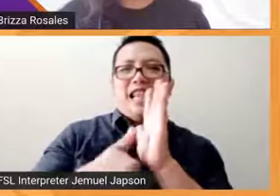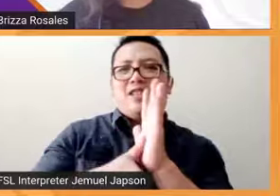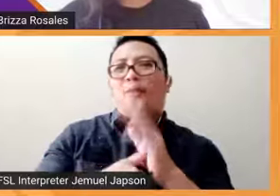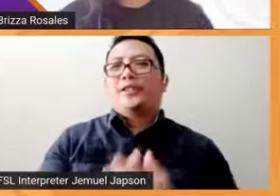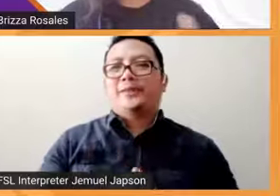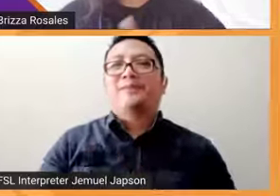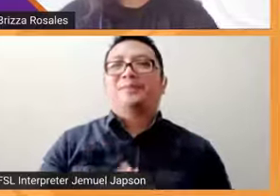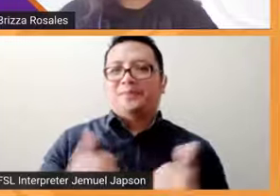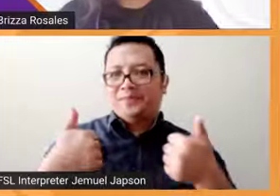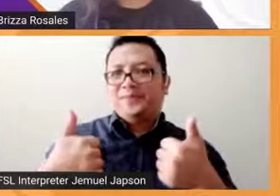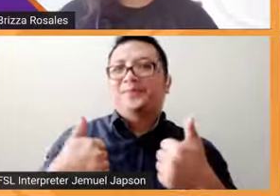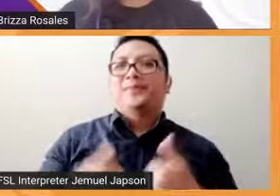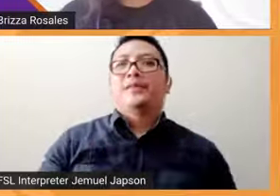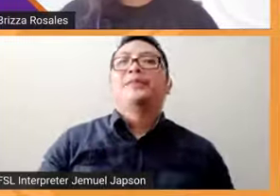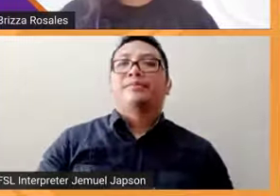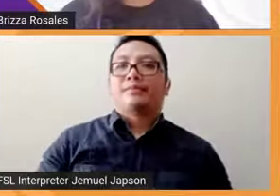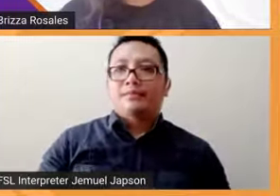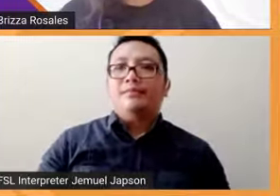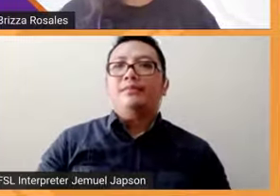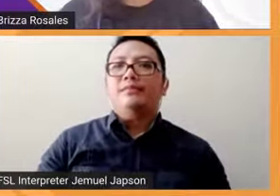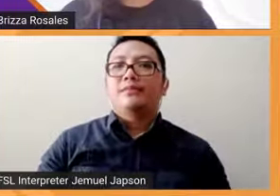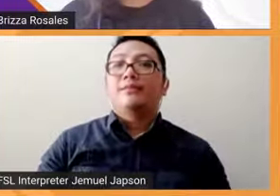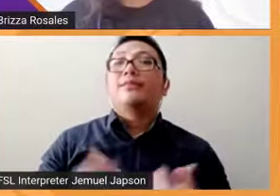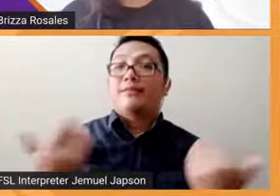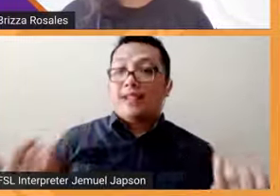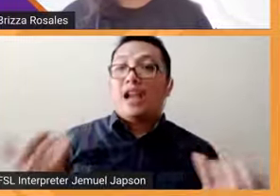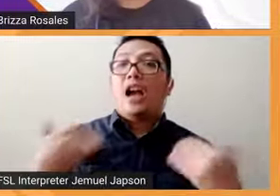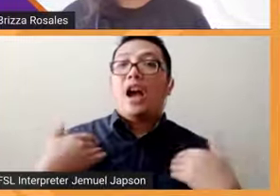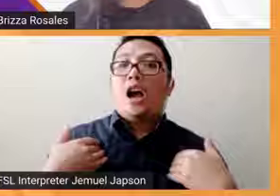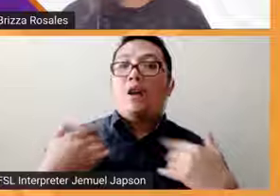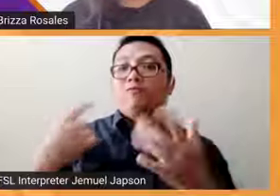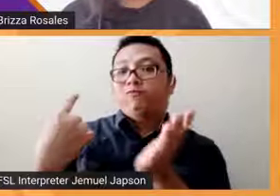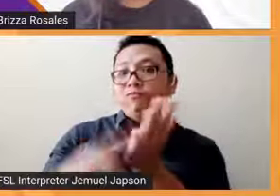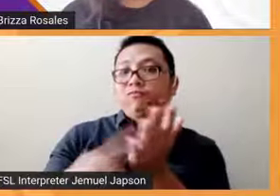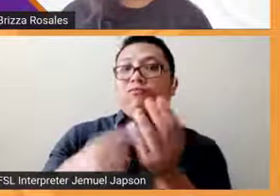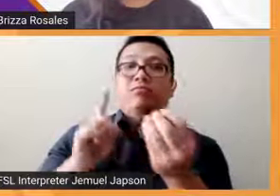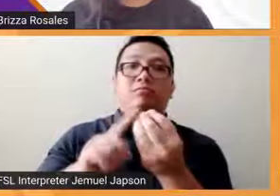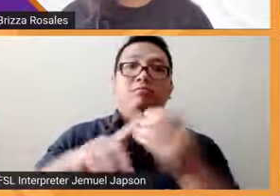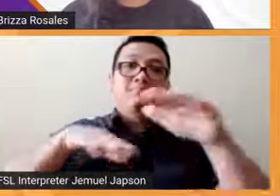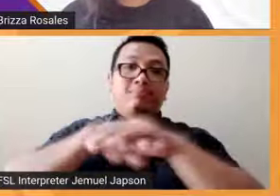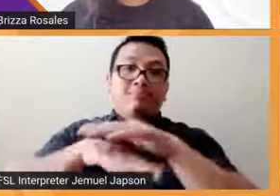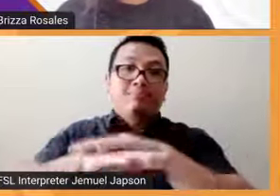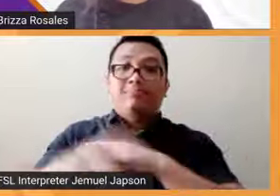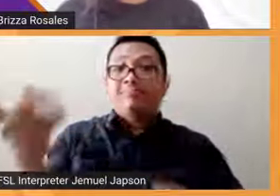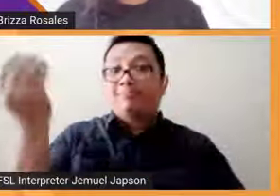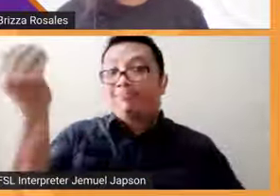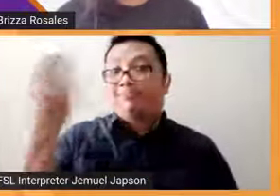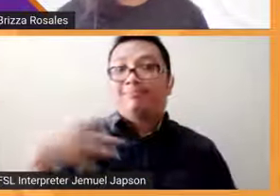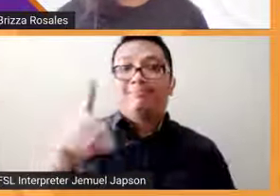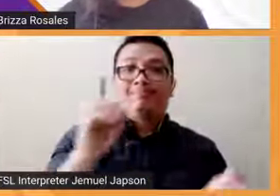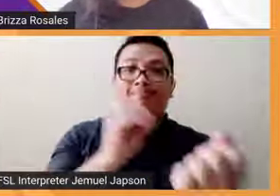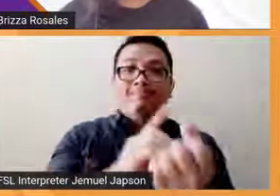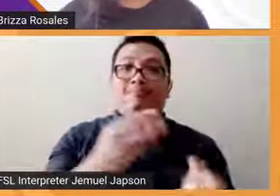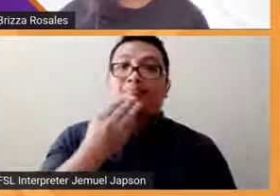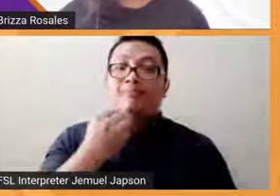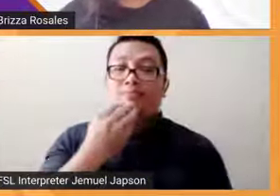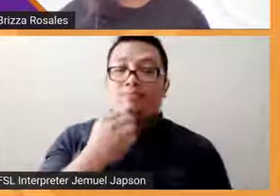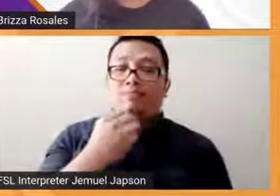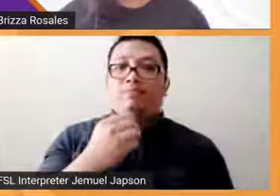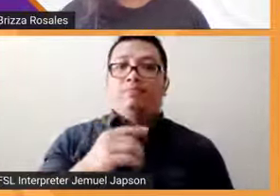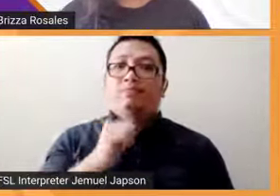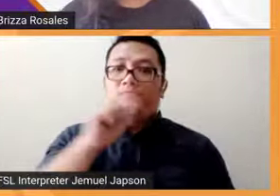dahil na nandyan na yung usapin ng mga accessibility tulad na sinabi ni Doc Mau na hindi lang physical